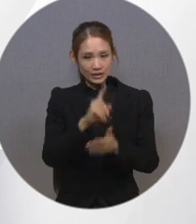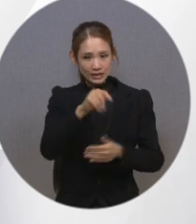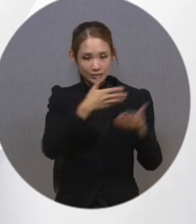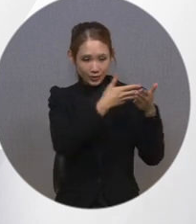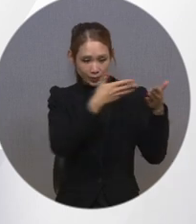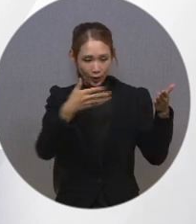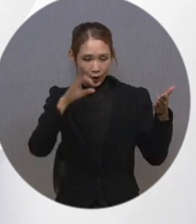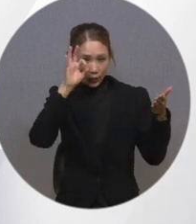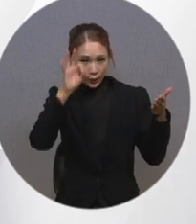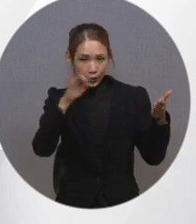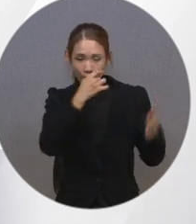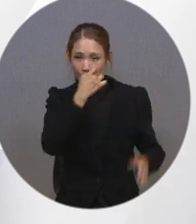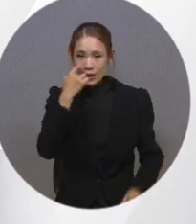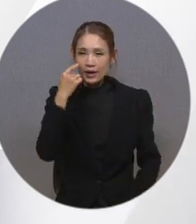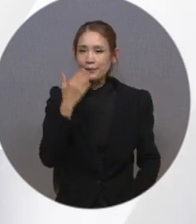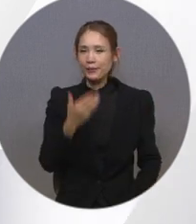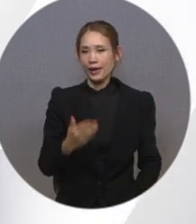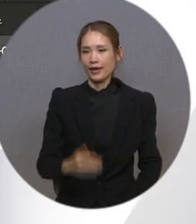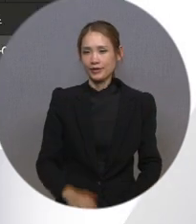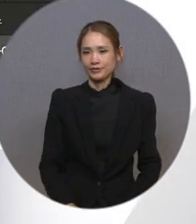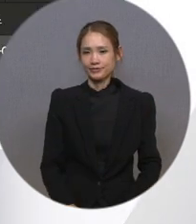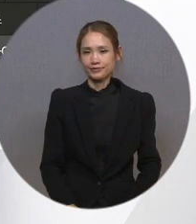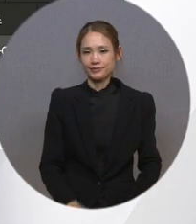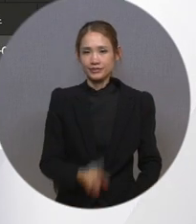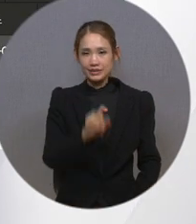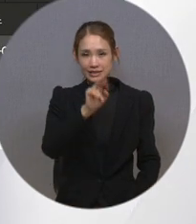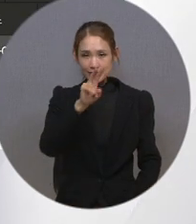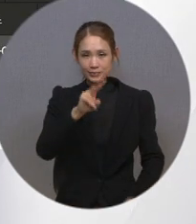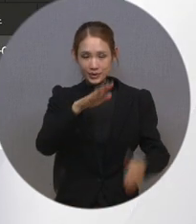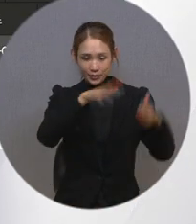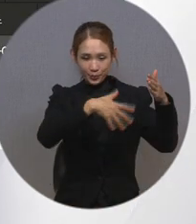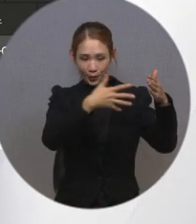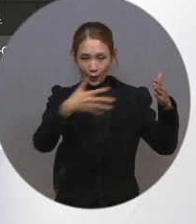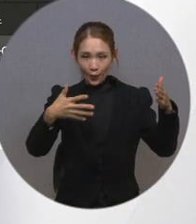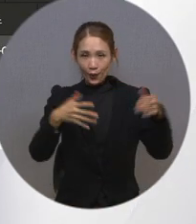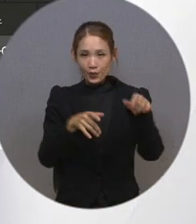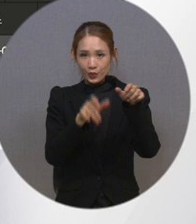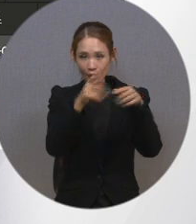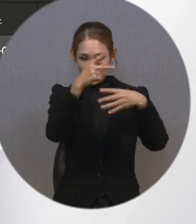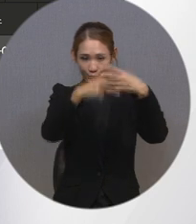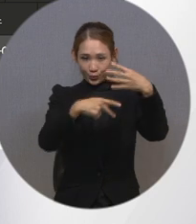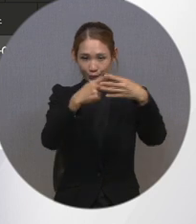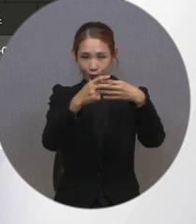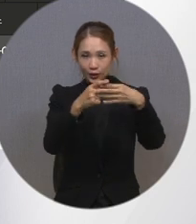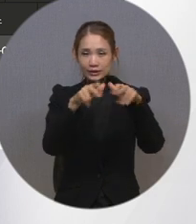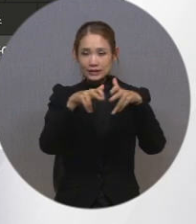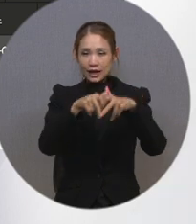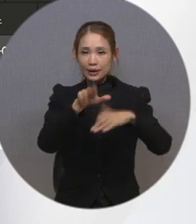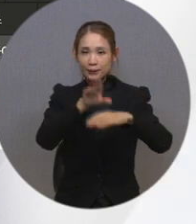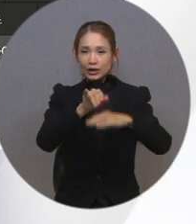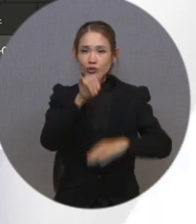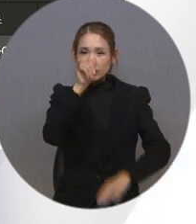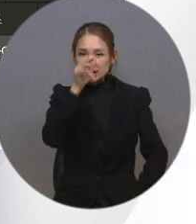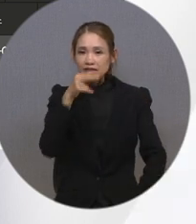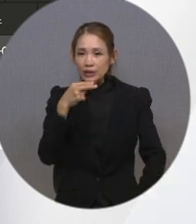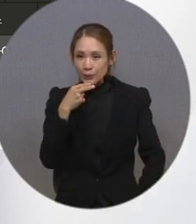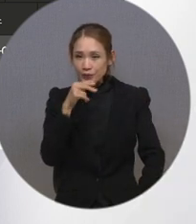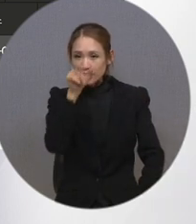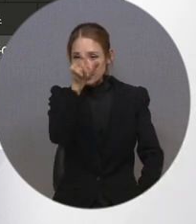통해서도 확인하실 수 있습니다. TV 편성표의 해당 프로그램에 장애인 방송 제공 여부가 표기됩니다.